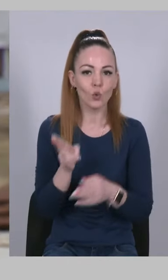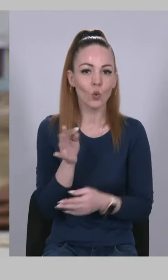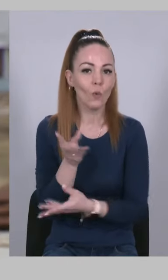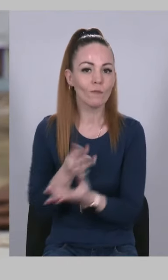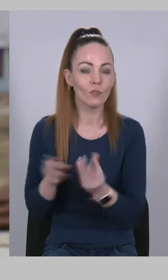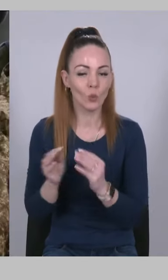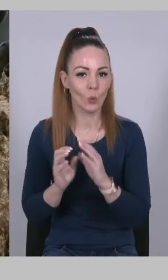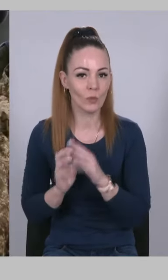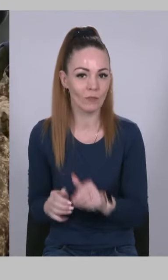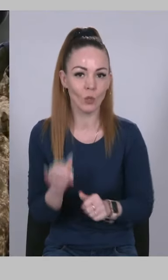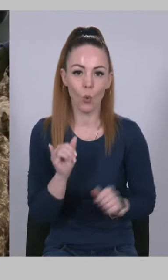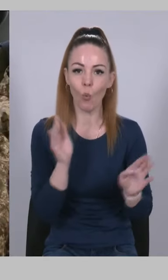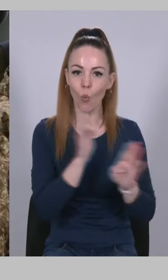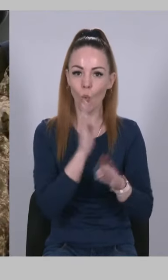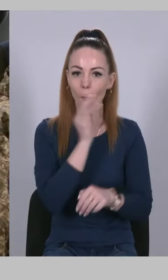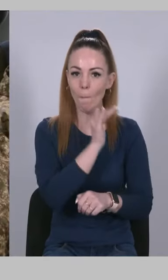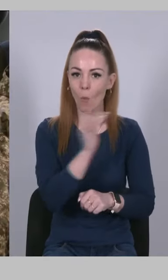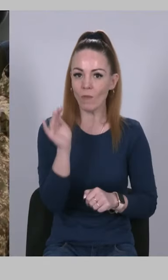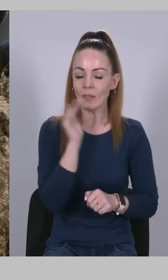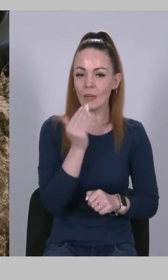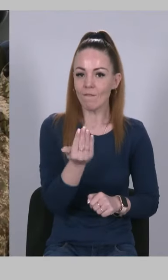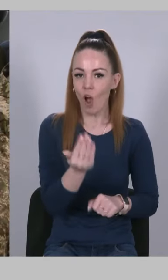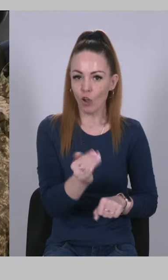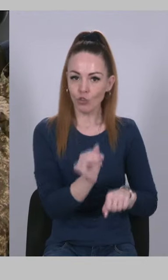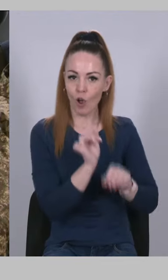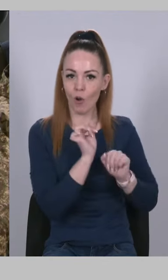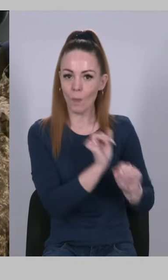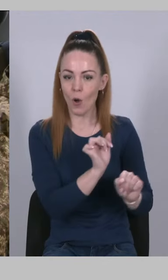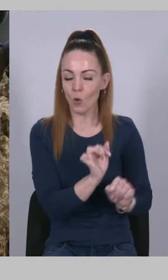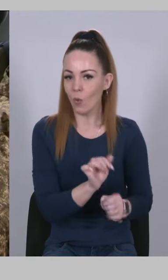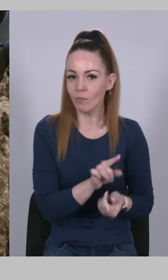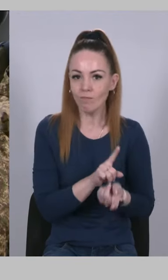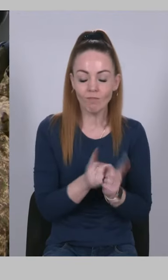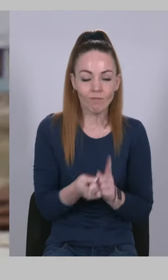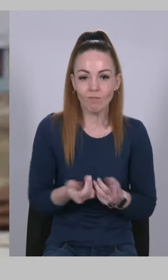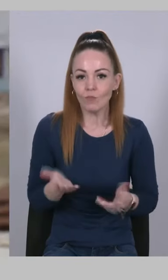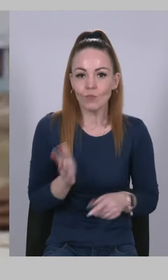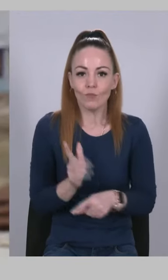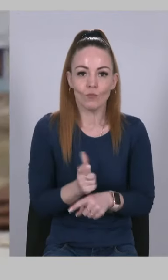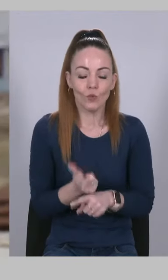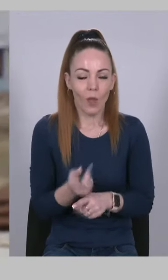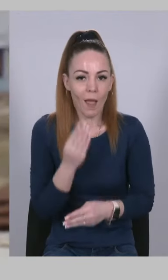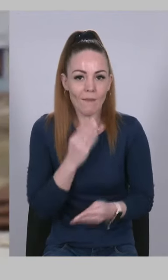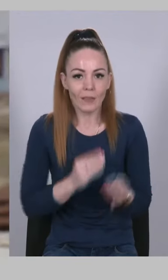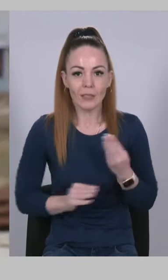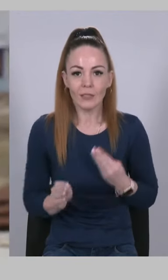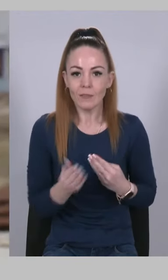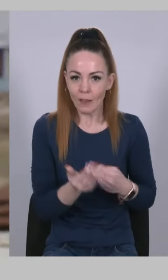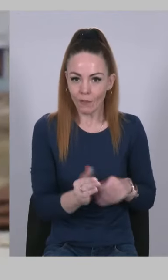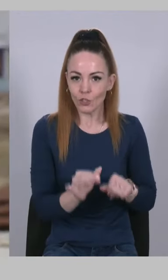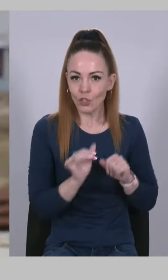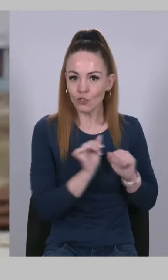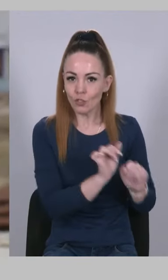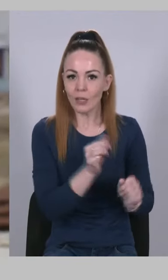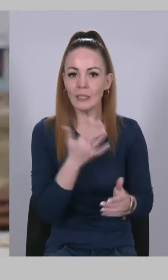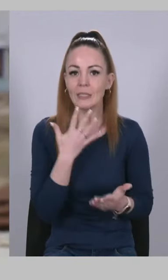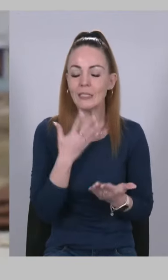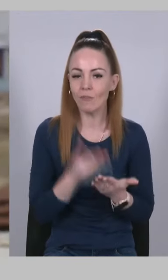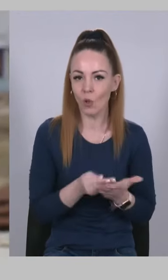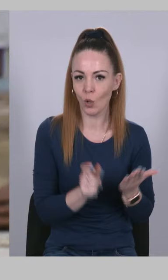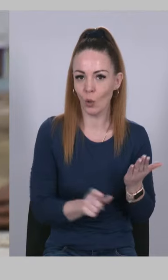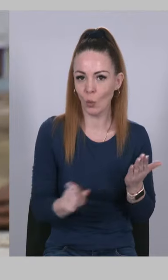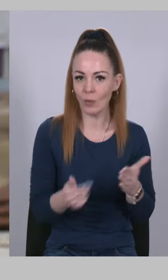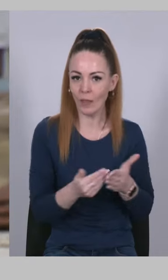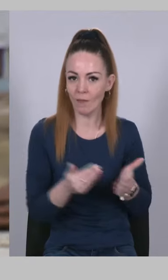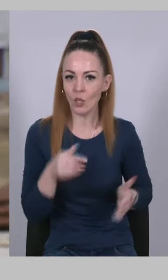У повітрі ваша оборона стала неймовірно ефективною. Ви захищаєте своїх людей